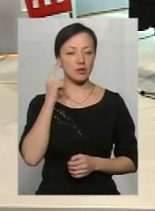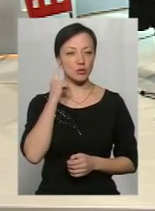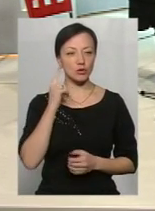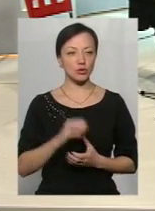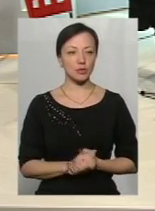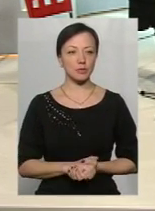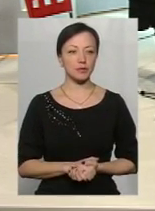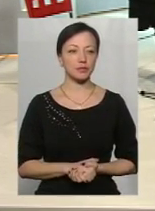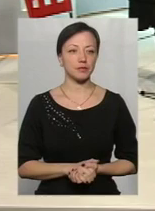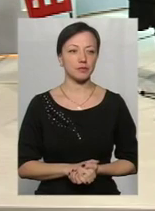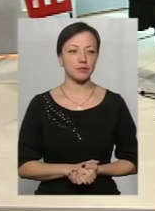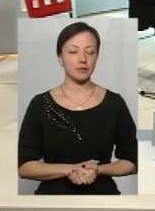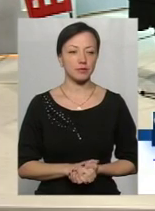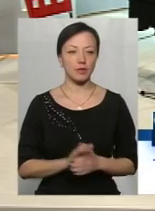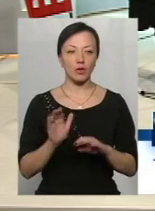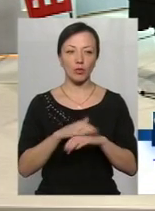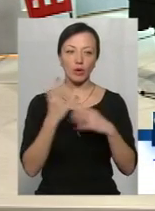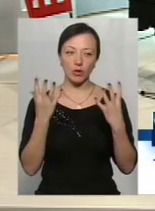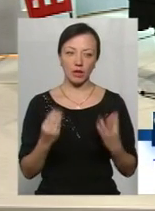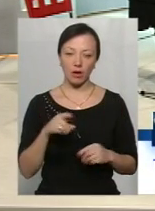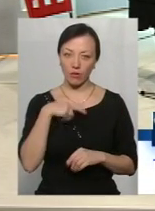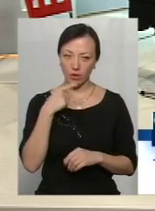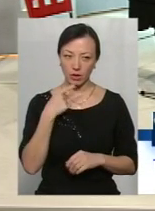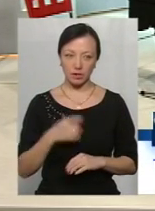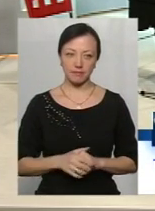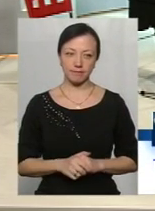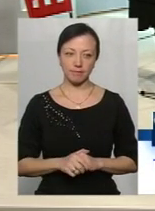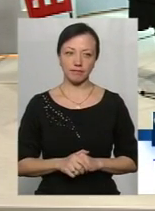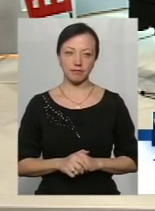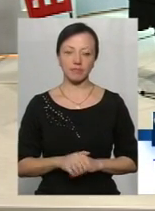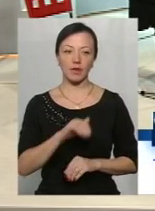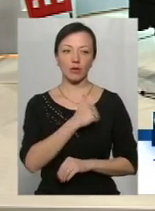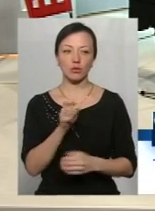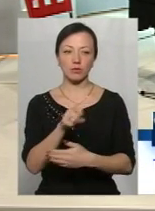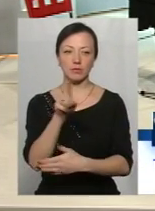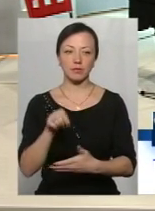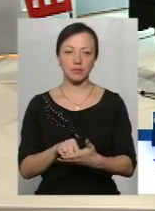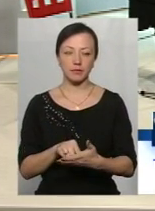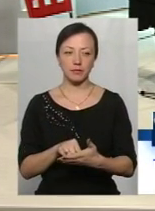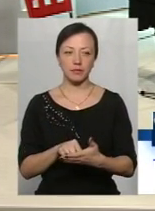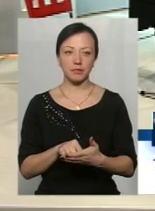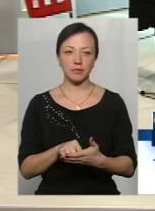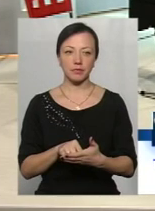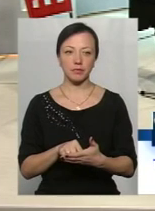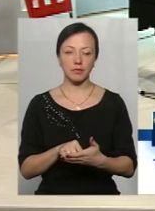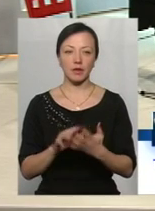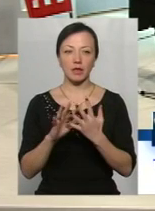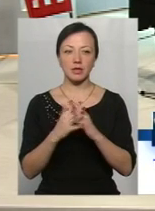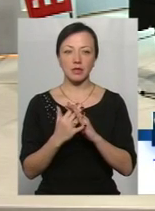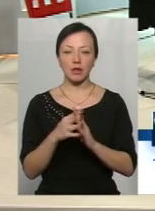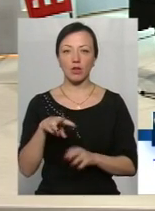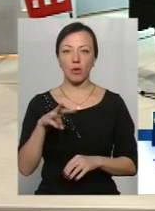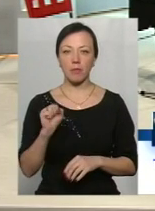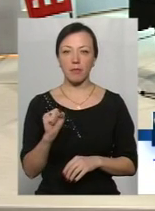додзвонювача. Ви у студії, доброго дня. Я хочу задати питання, село Масівці, до кого ми